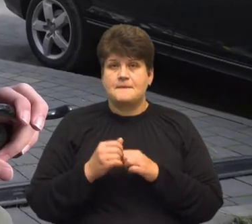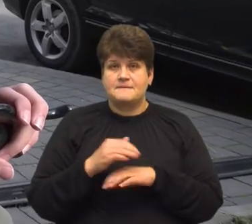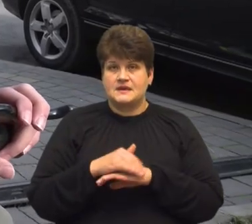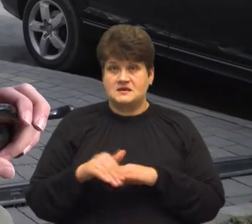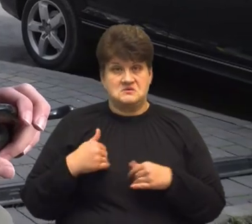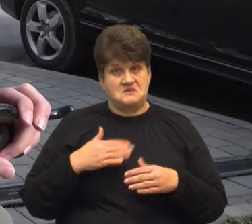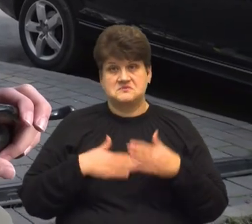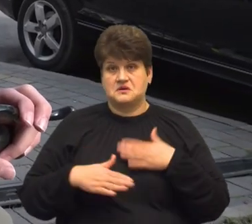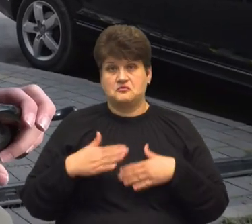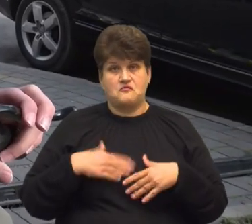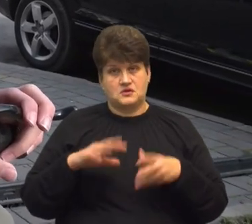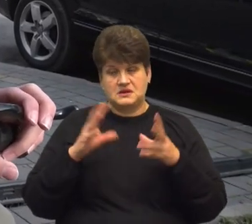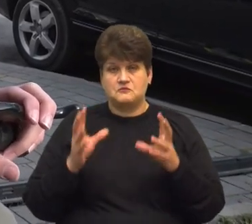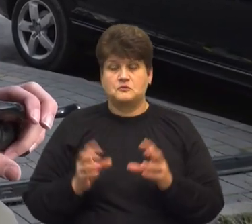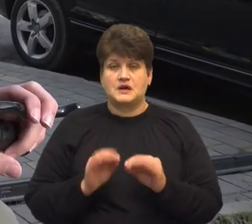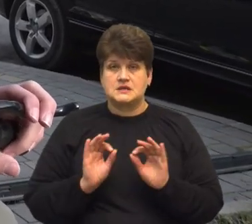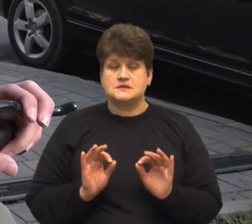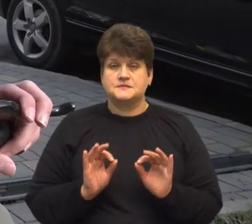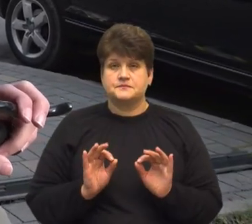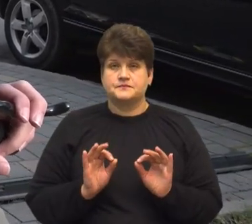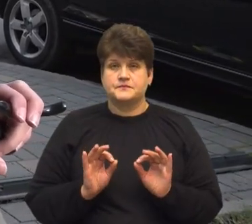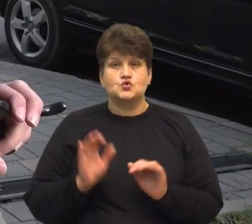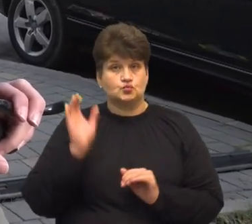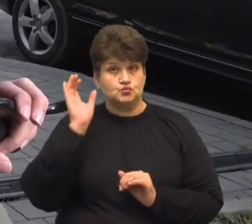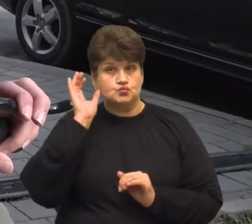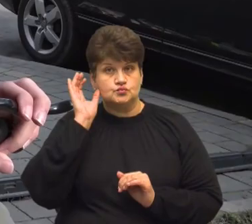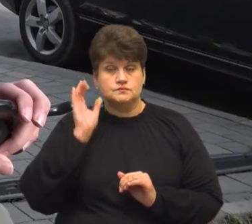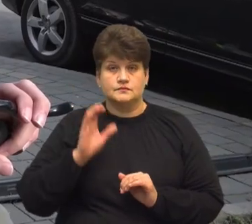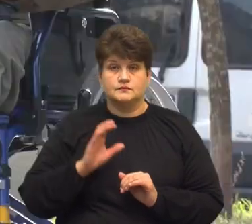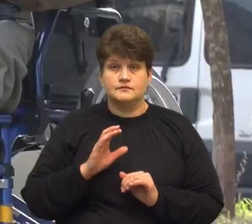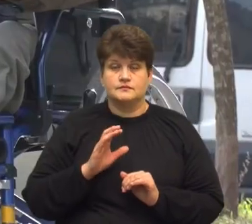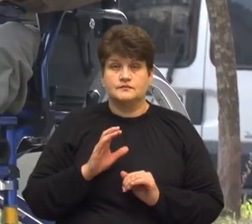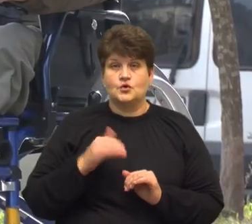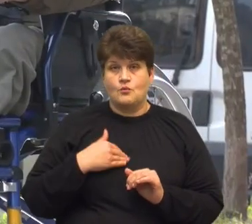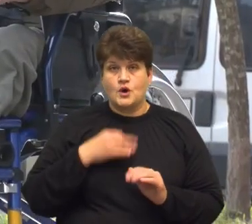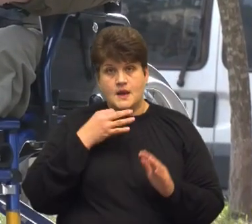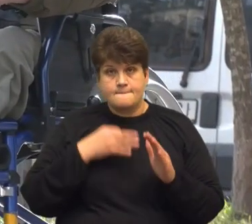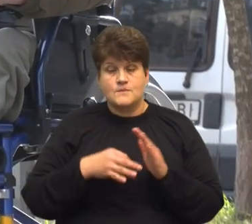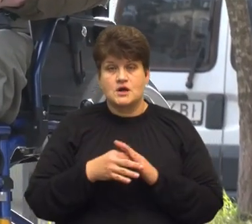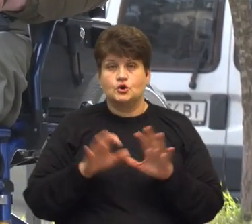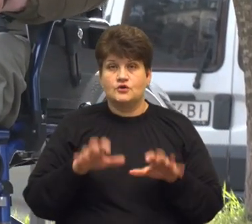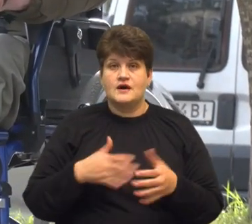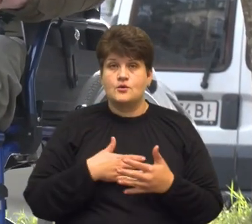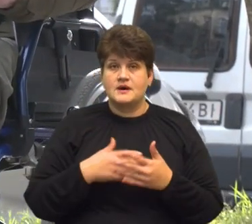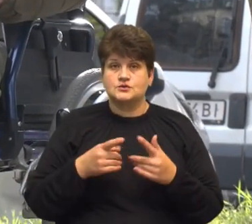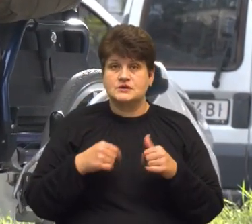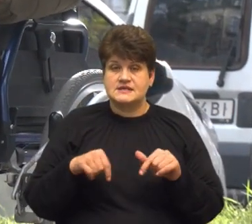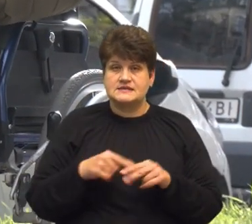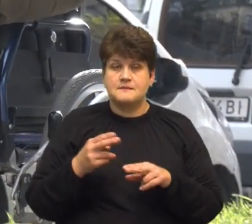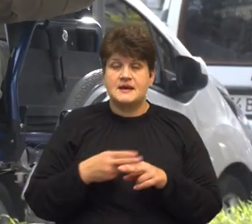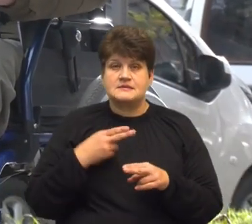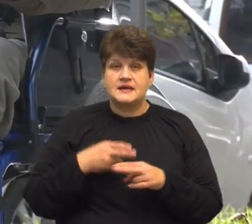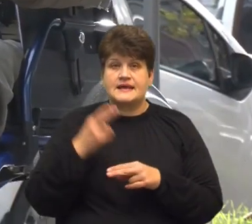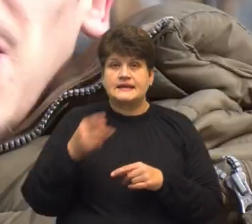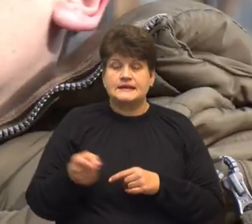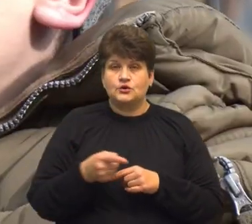задоволений, що дослухалися до моїх порад. Голова громадської організації «Безбар'єрний Тернопіль»